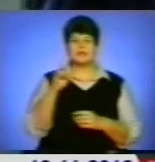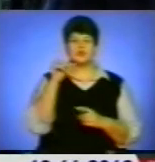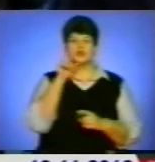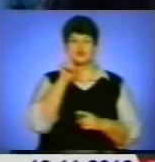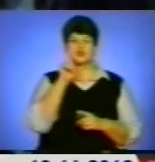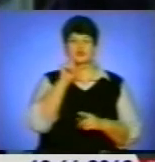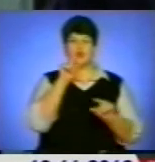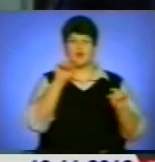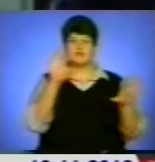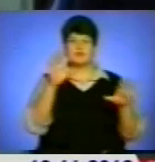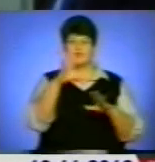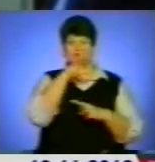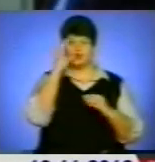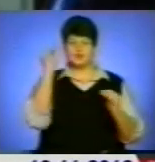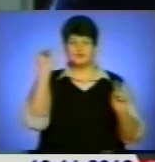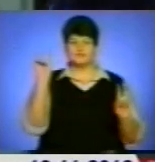Дуже люблю,